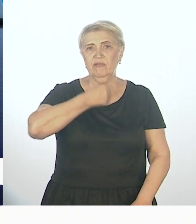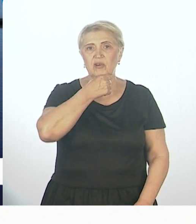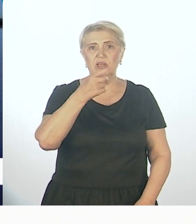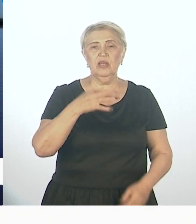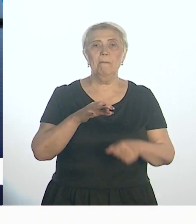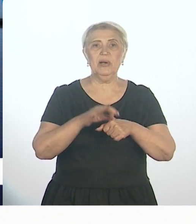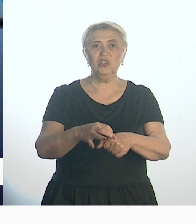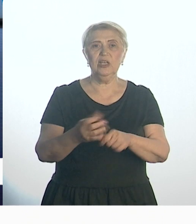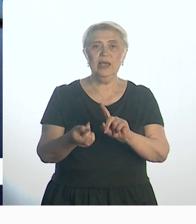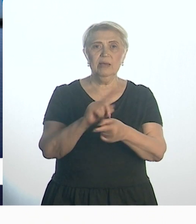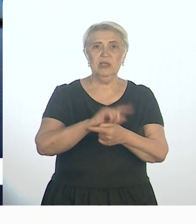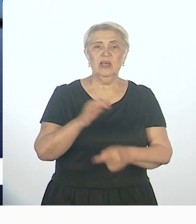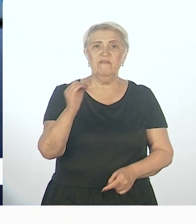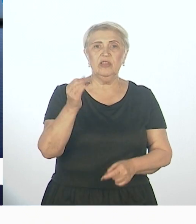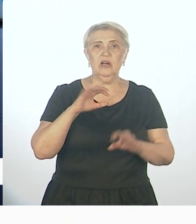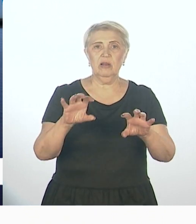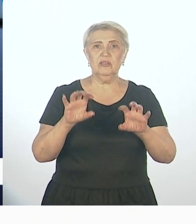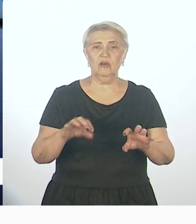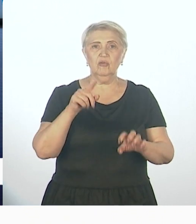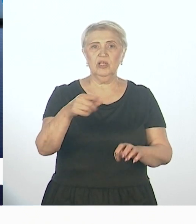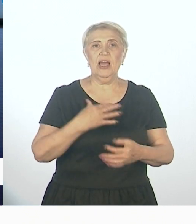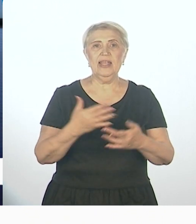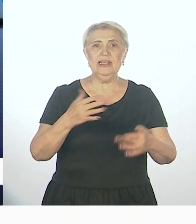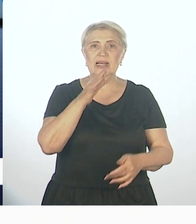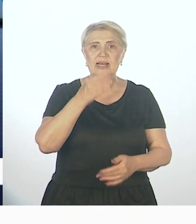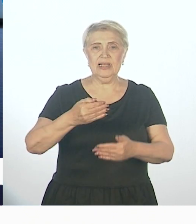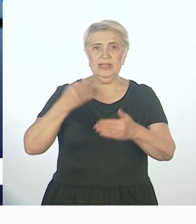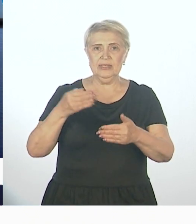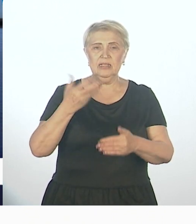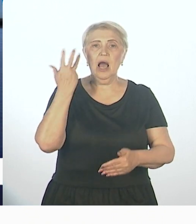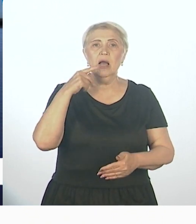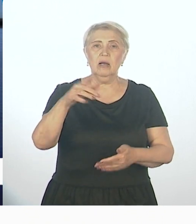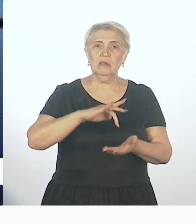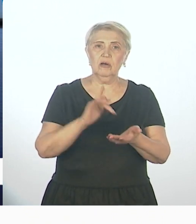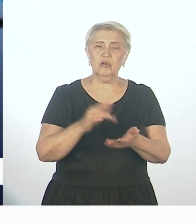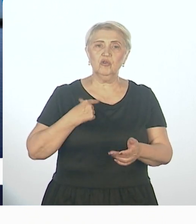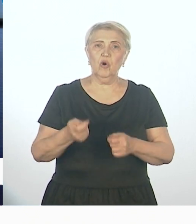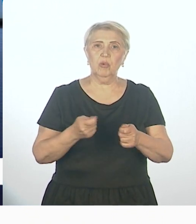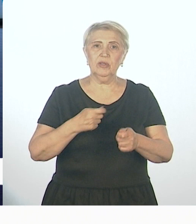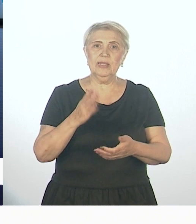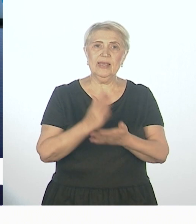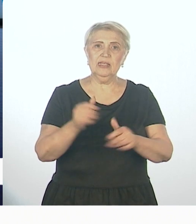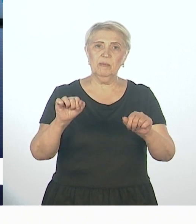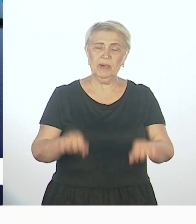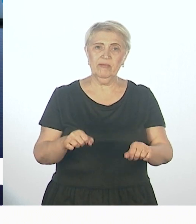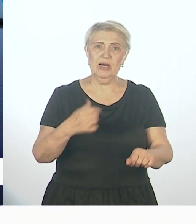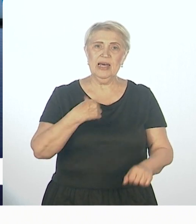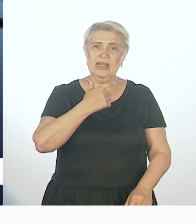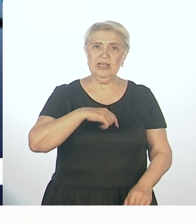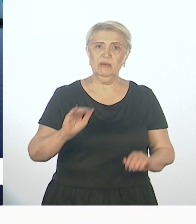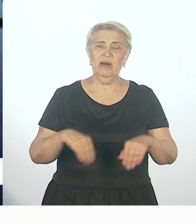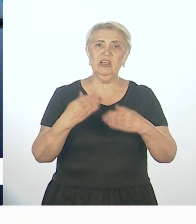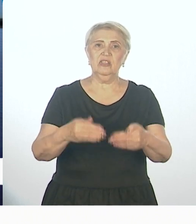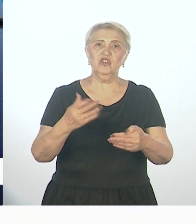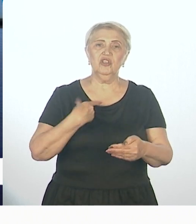изменения в федеральном законе несколько лет назад, когда муниципалитет имеет право на себя возложить данные